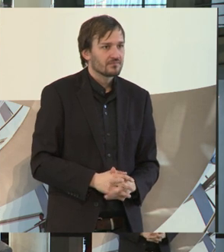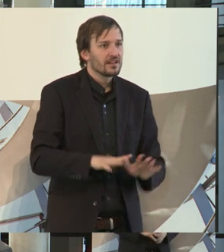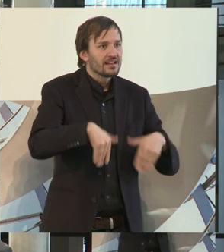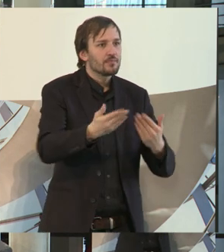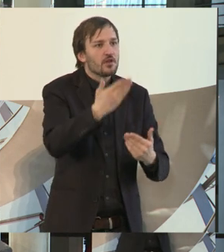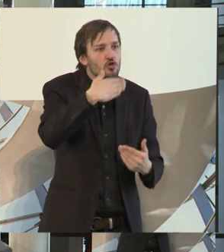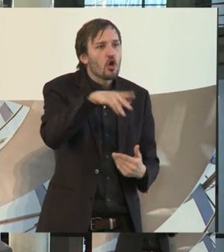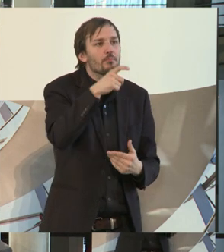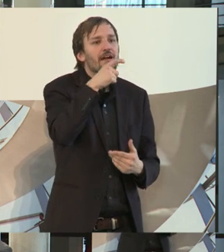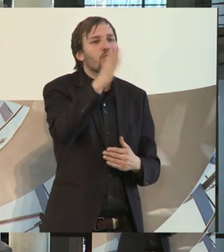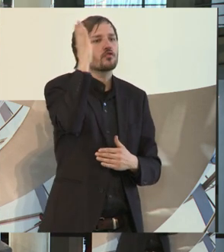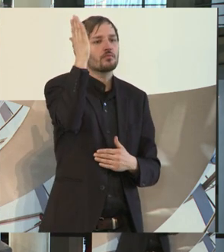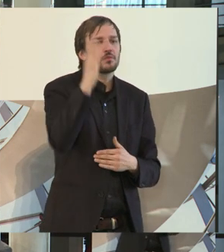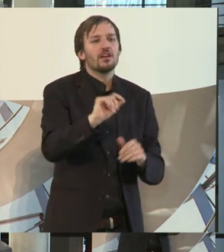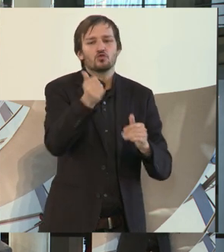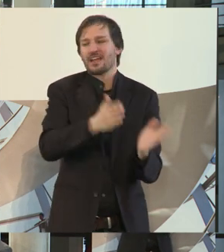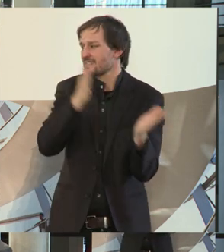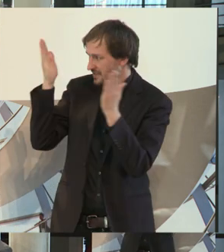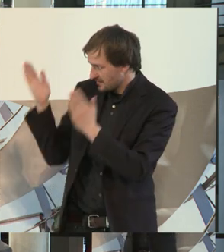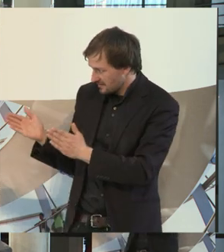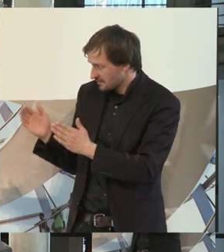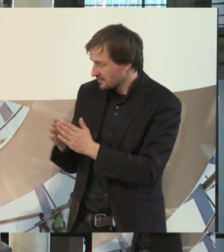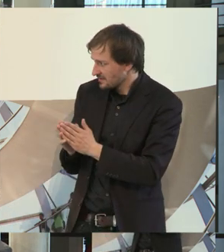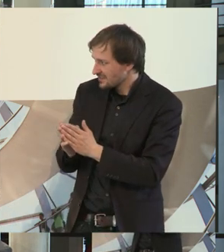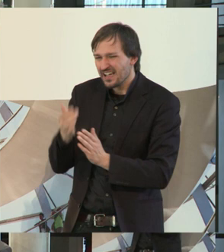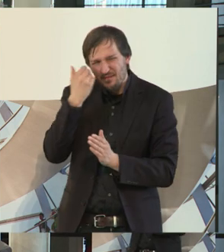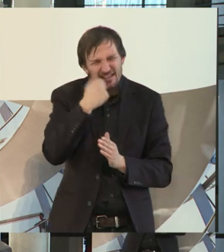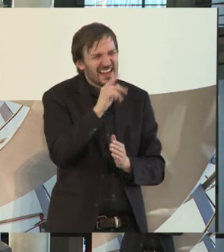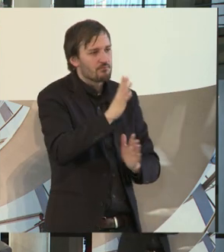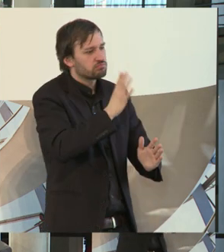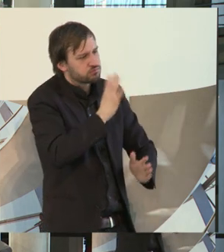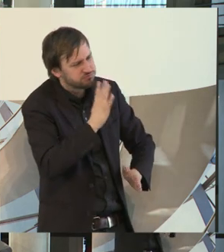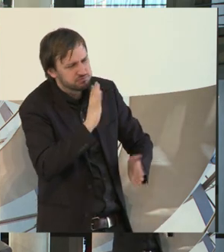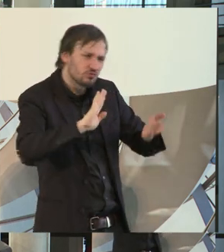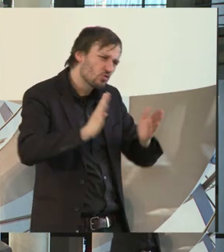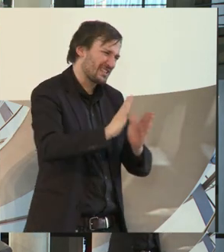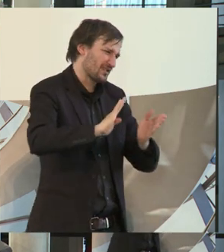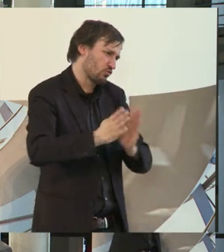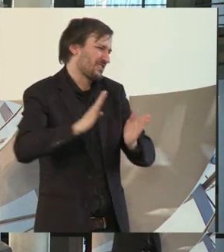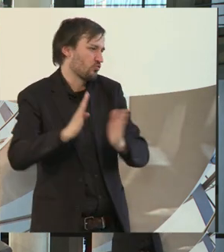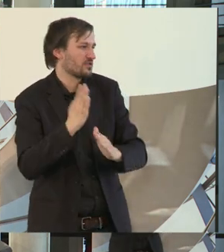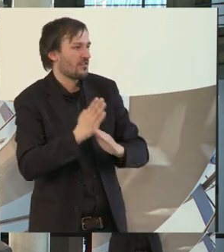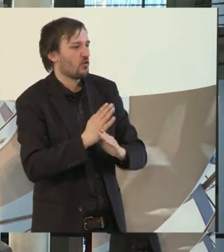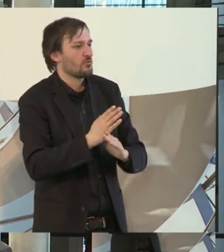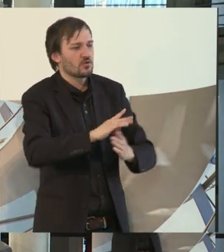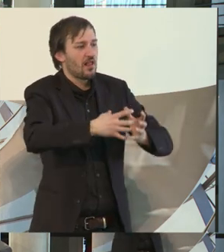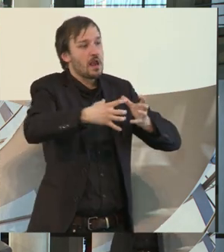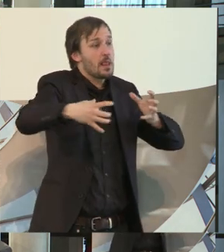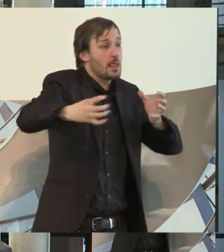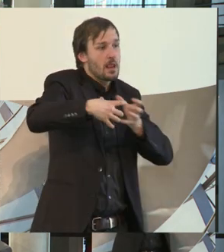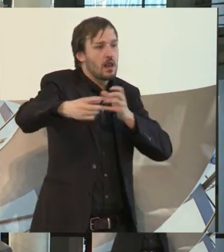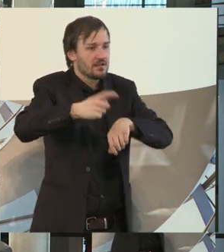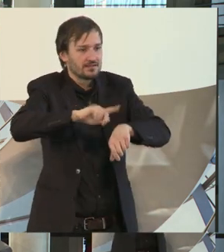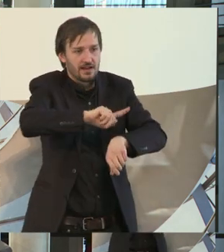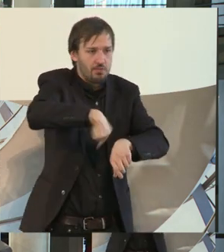noch zwei annehmen, dann erst mal kurz aufs Podium und dann hier weiter. Ich würde Sie bitten, sich kurz zu fassen, damit so viel wie möglich zu Wort kommen können. Hier war eine Dame, die sich